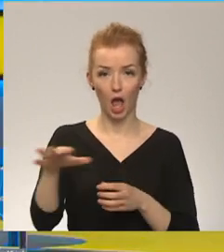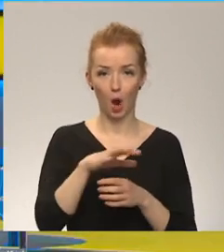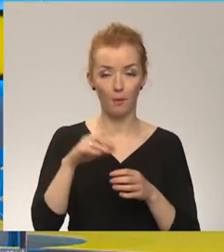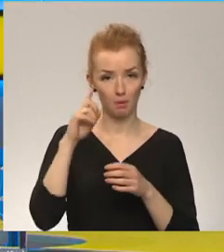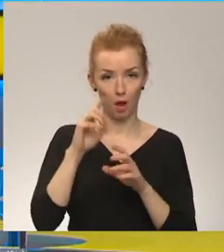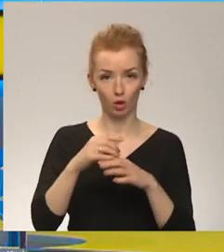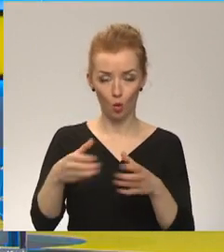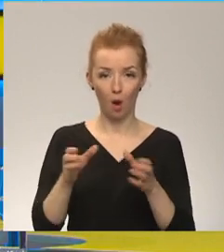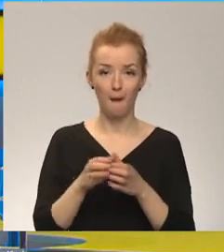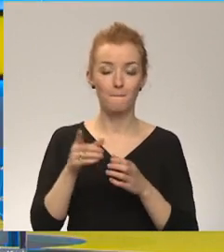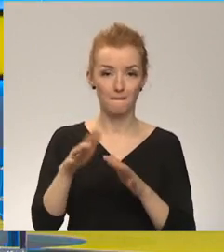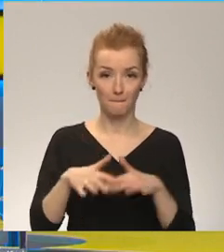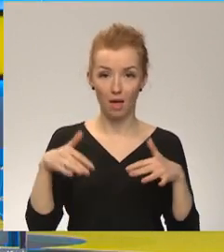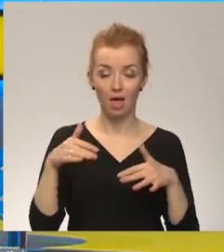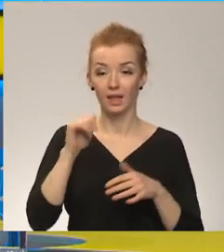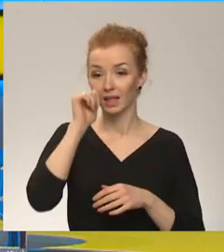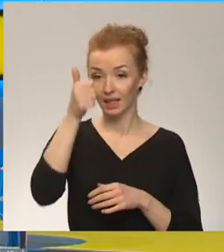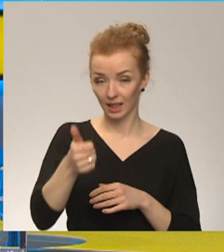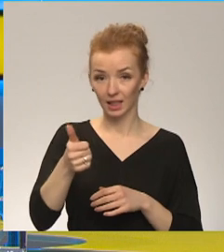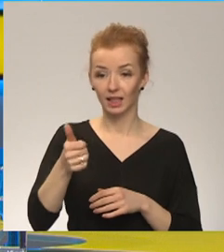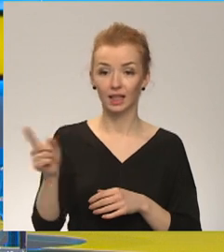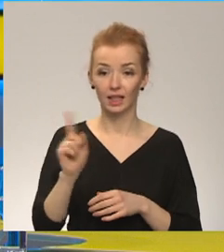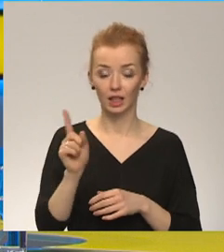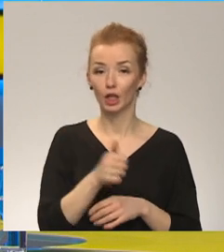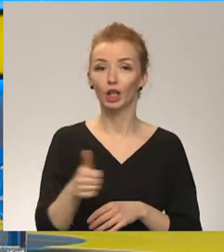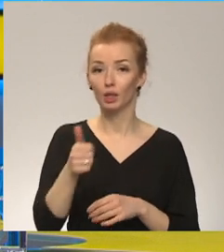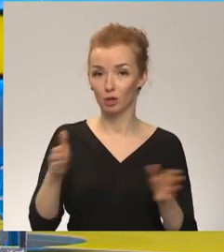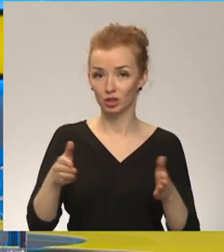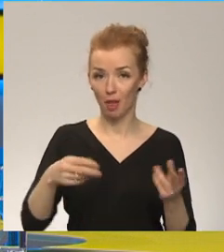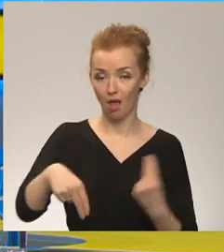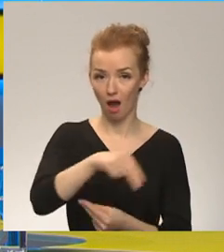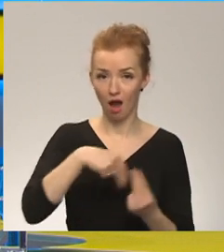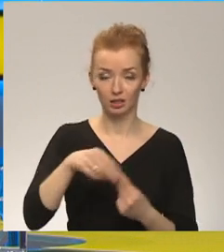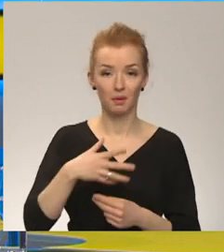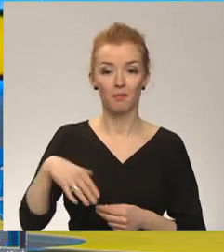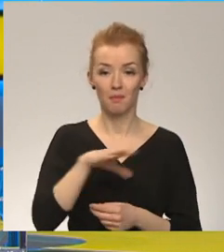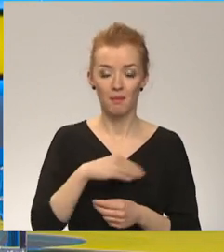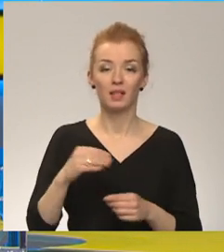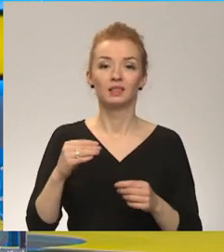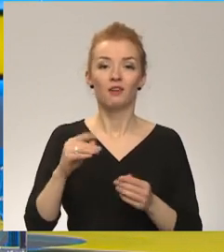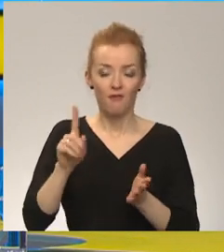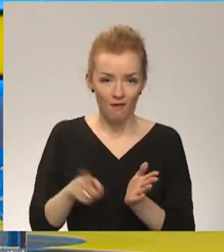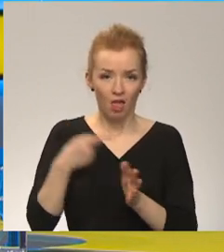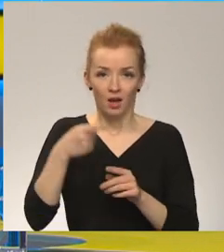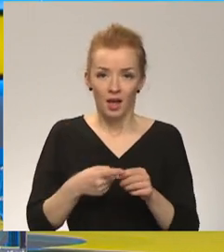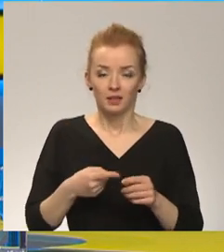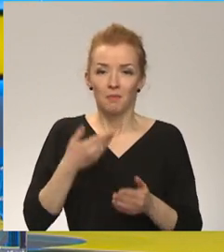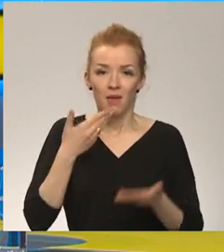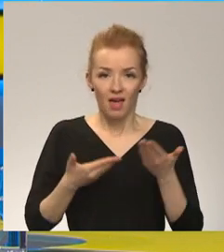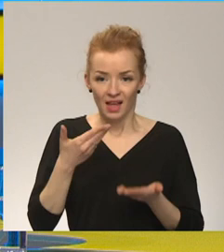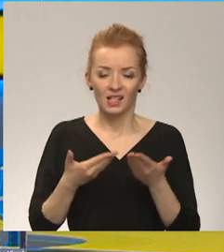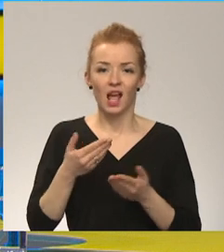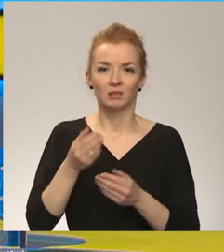asamblejā, tad rītdien ir īpaši sanāksmi, kurā mēs vēlreiz mēģināsim indicēt Krievijas